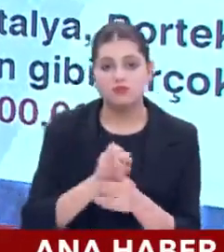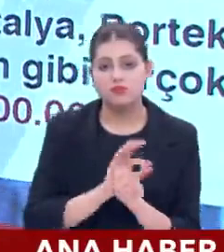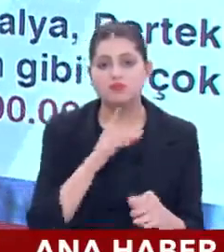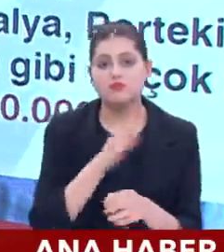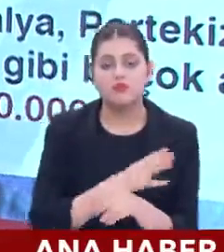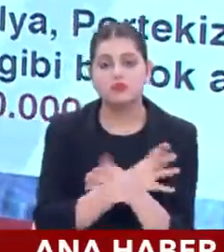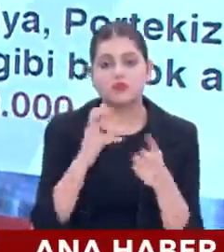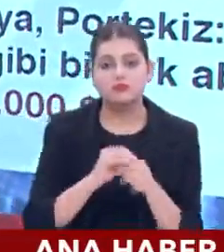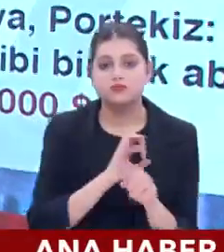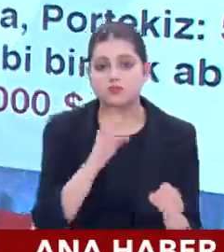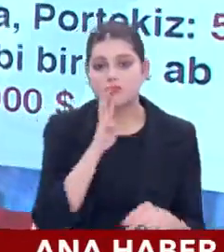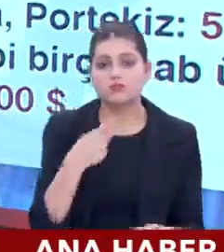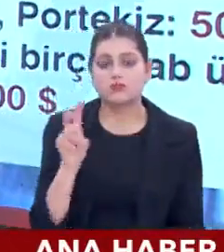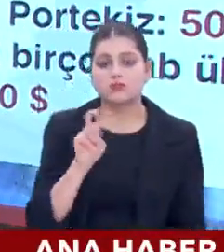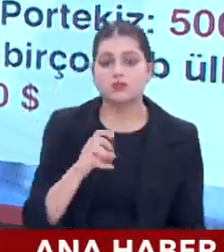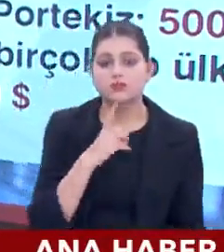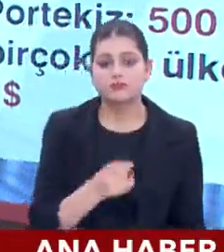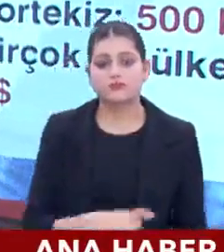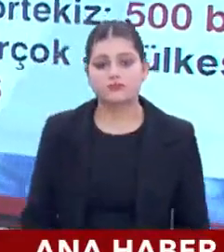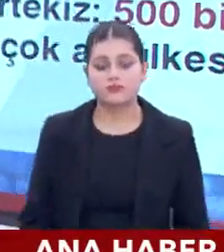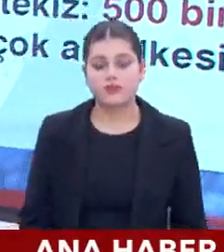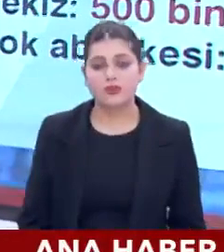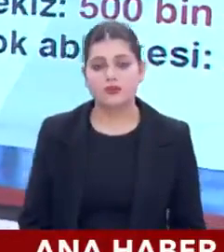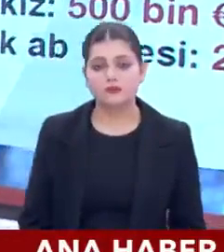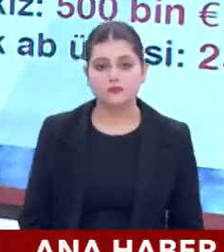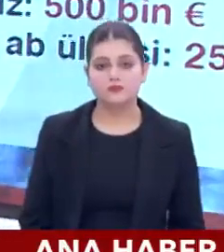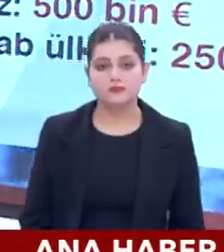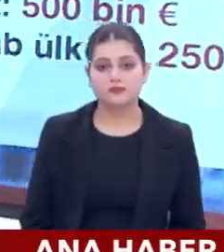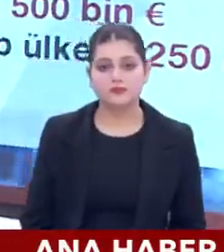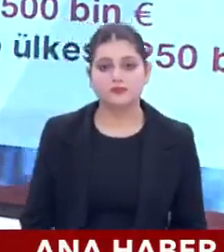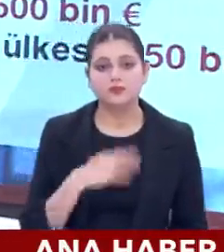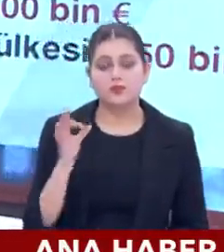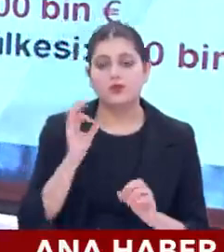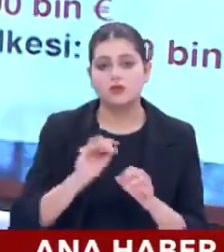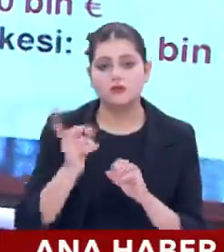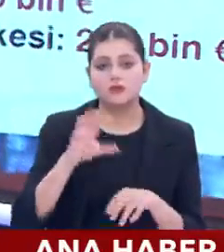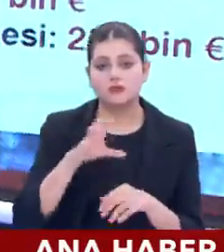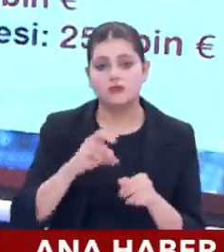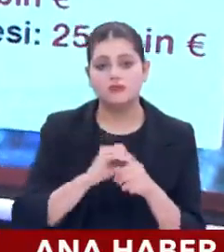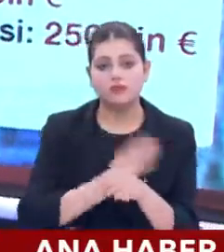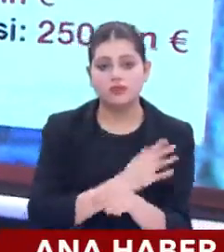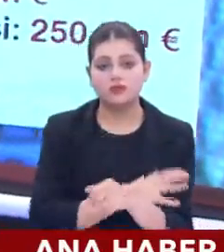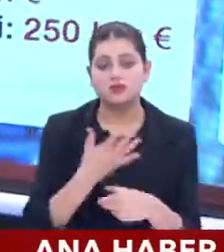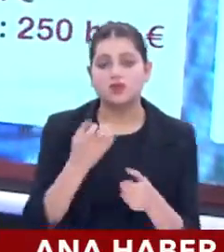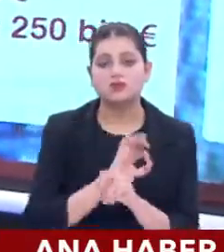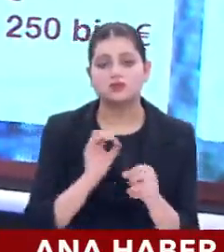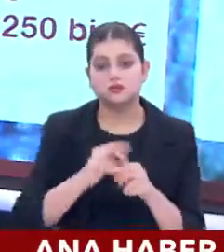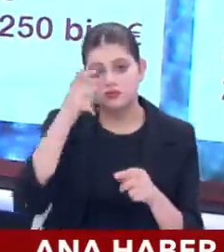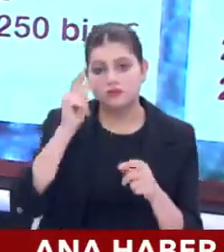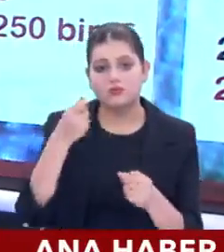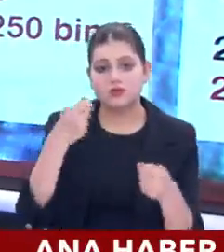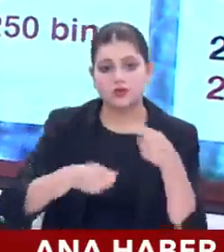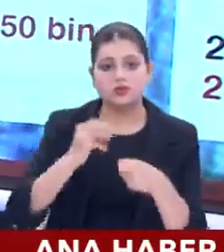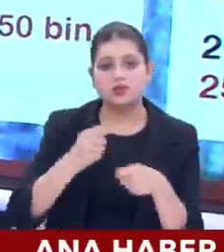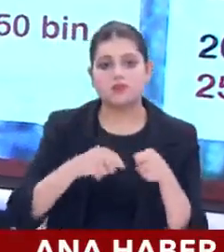vatandaşlık almış Türkiye'den. 400 bin dolar neyse işte daha önce daha düşüktü. Ama çok önemli bir bölümü vatandaşlık talep etmemiş. Türkiye'de bir